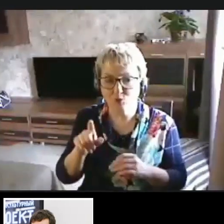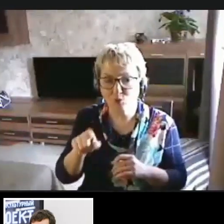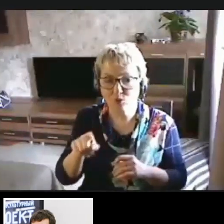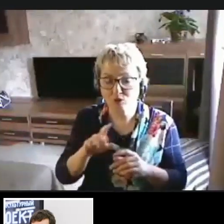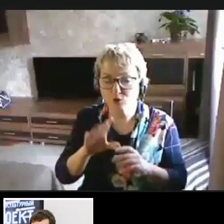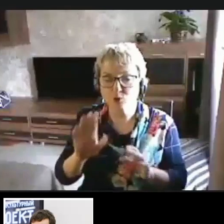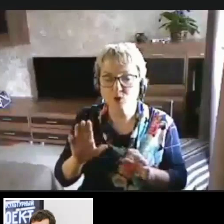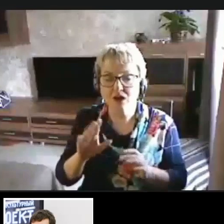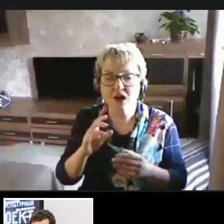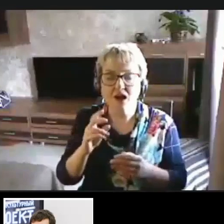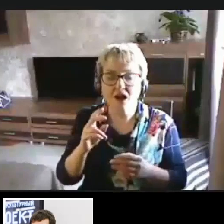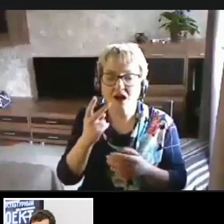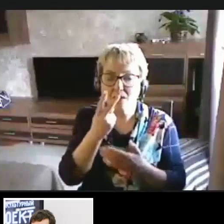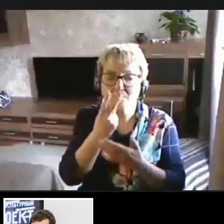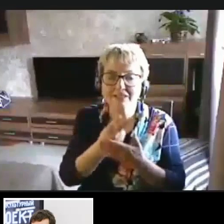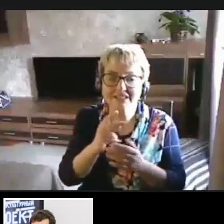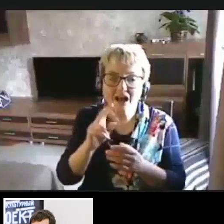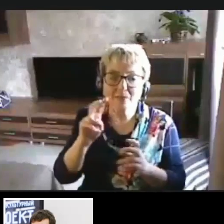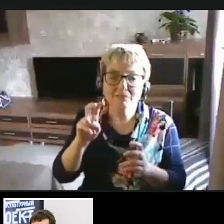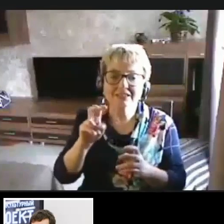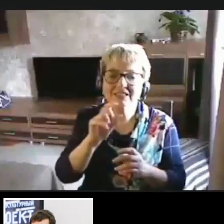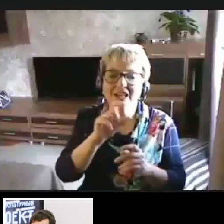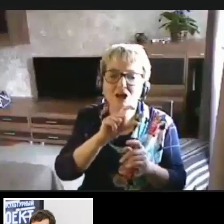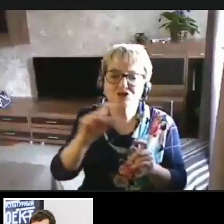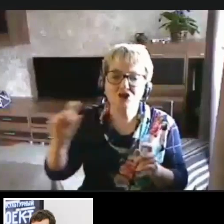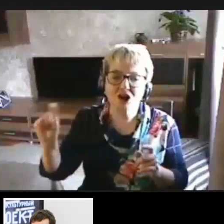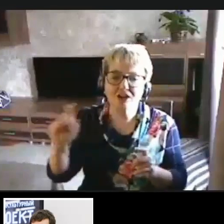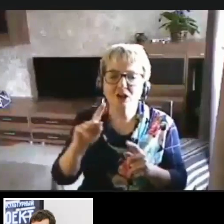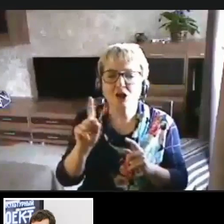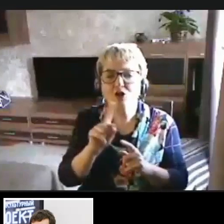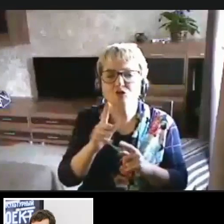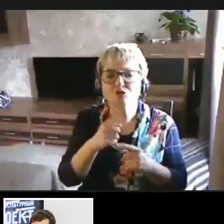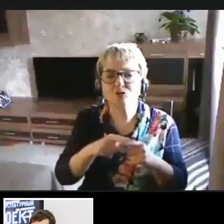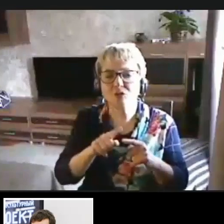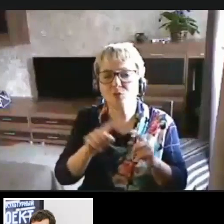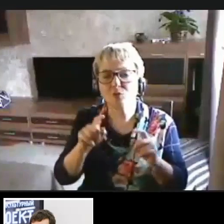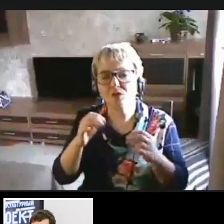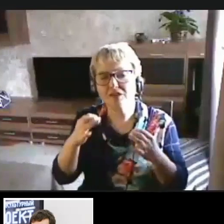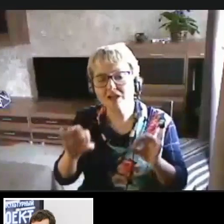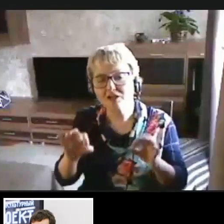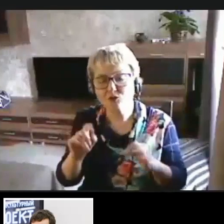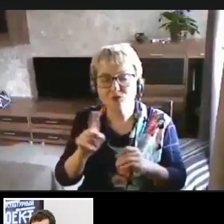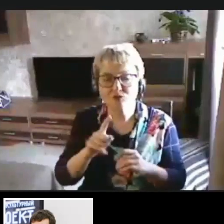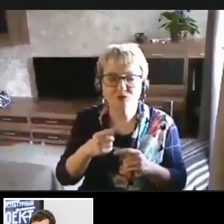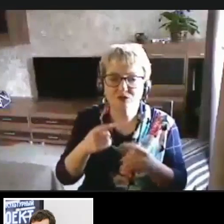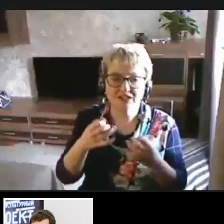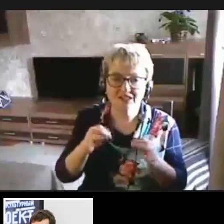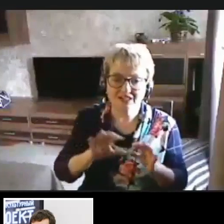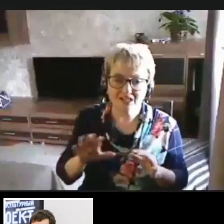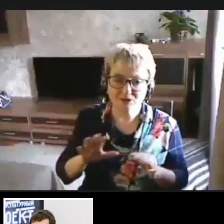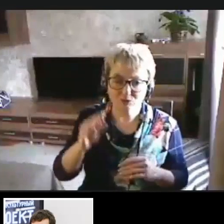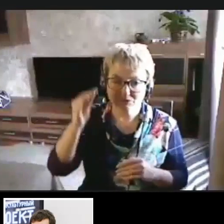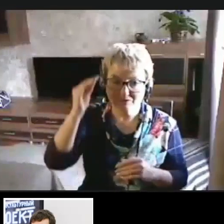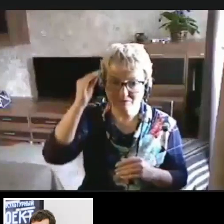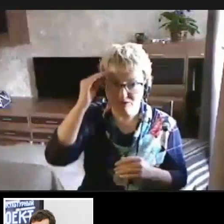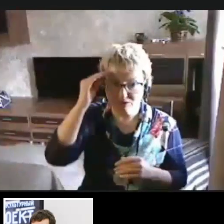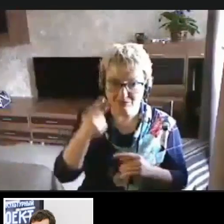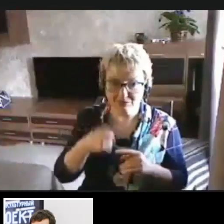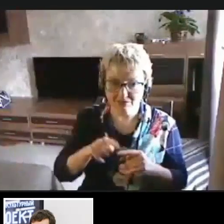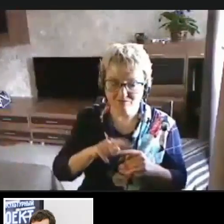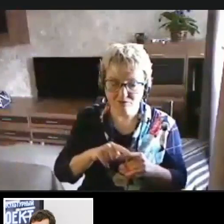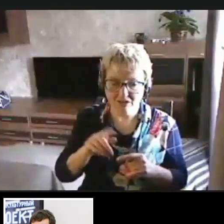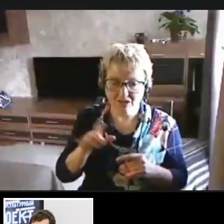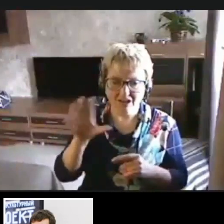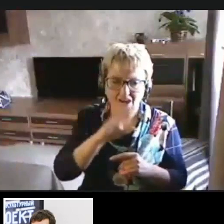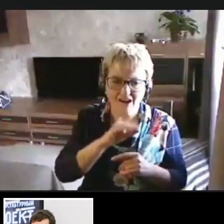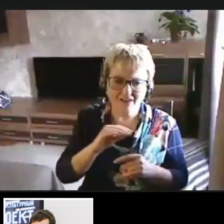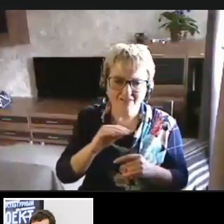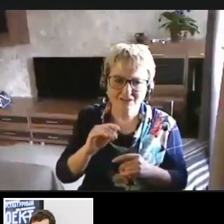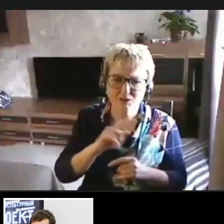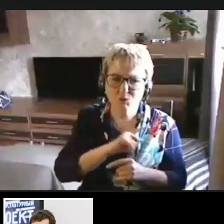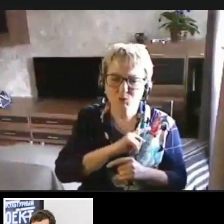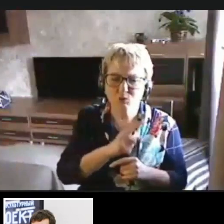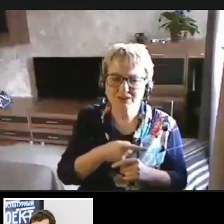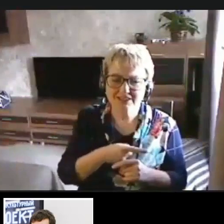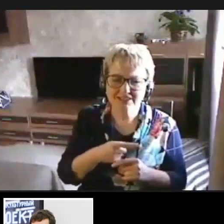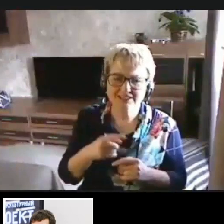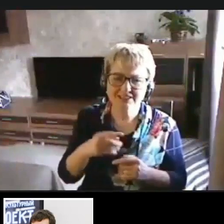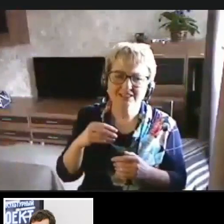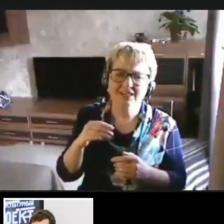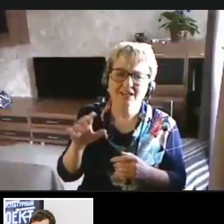обозначает, что такое доступно, а что такое недоступно. вот его смысл. Все остальные усилия по